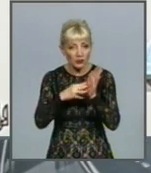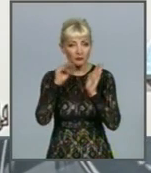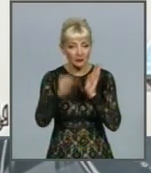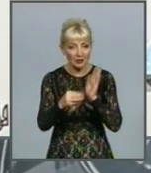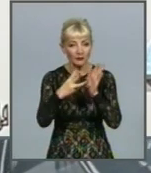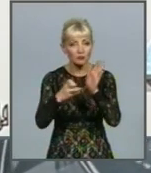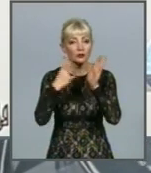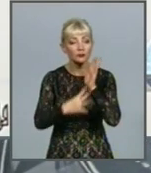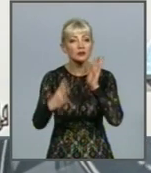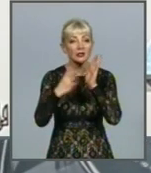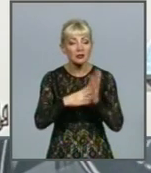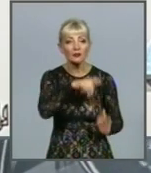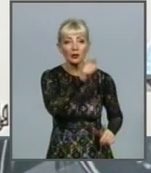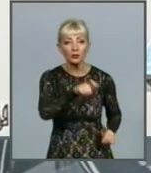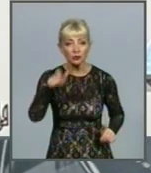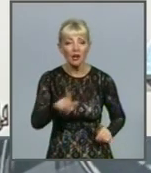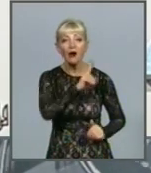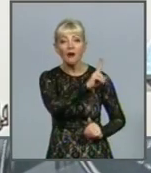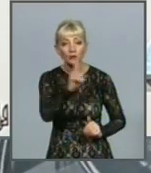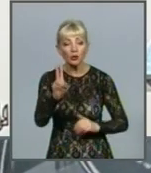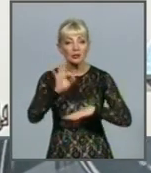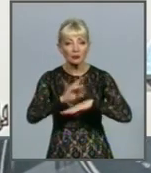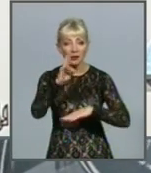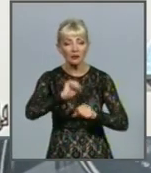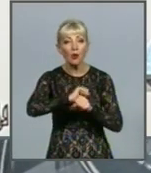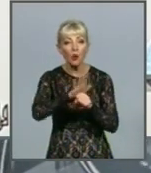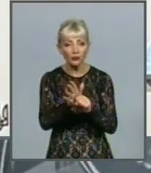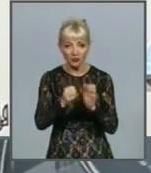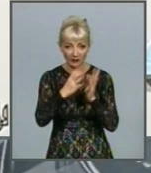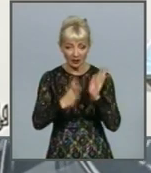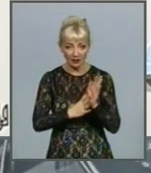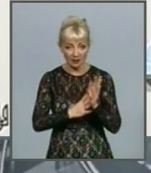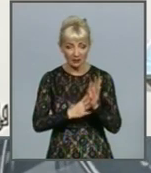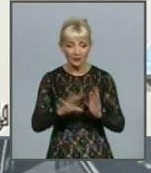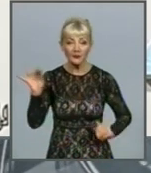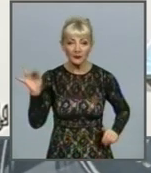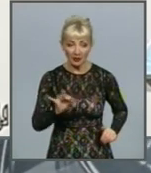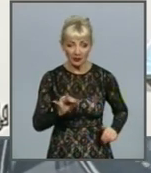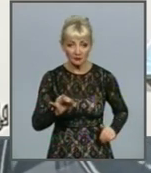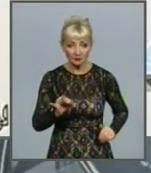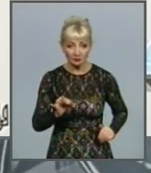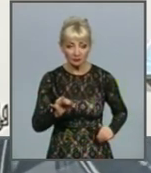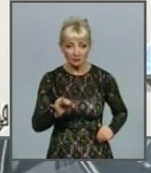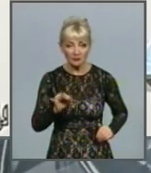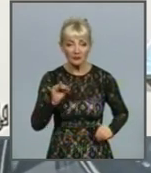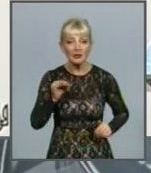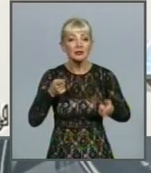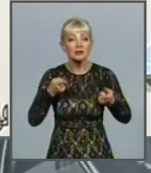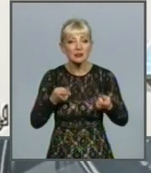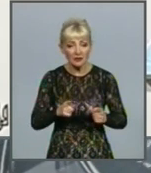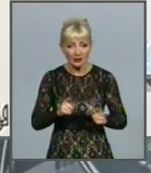людей, які захворіли на COVID-19. І він дійсно